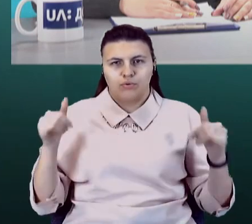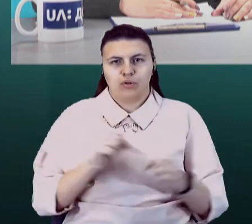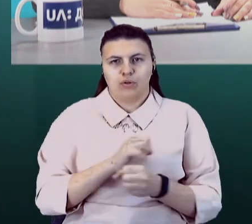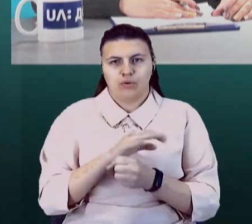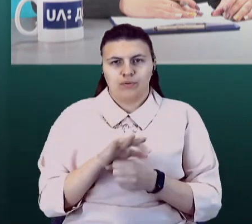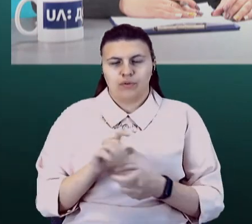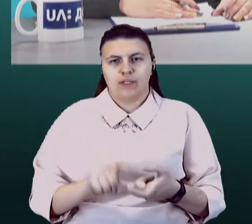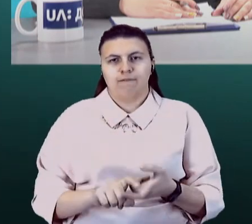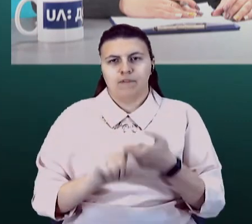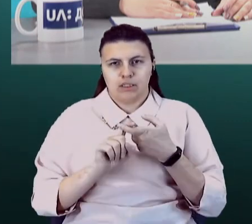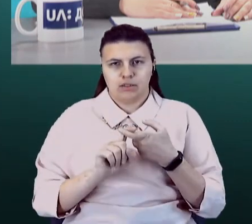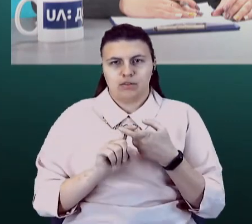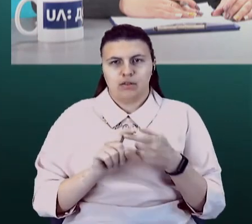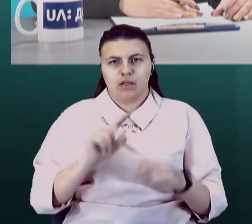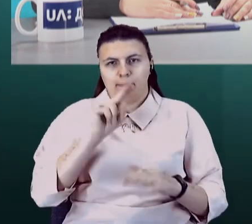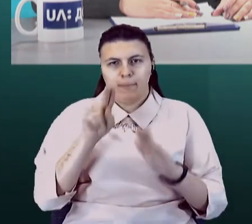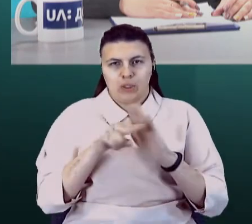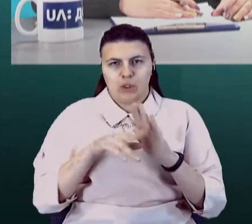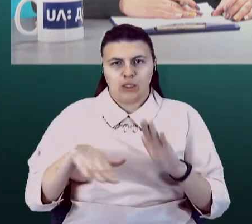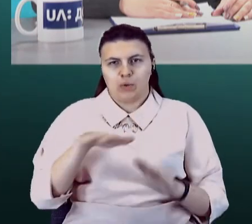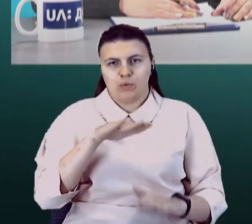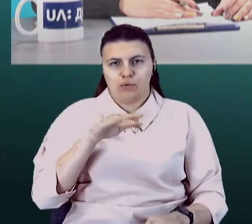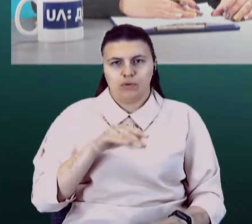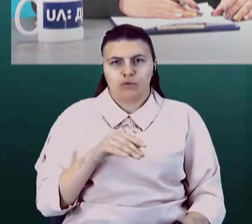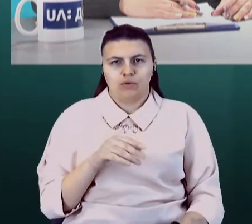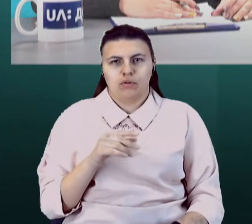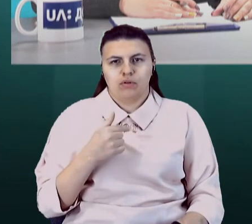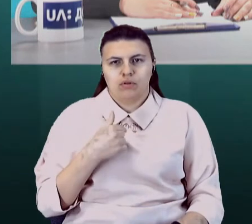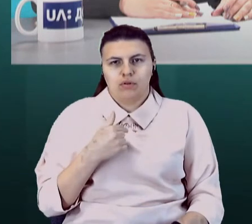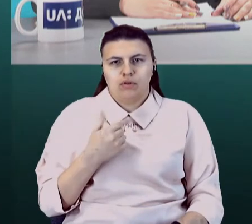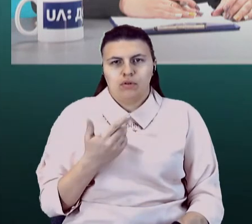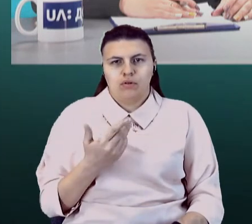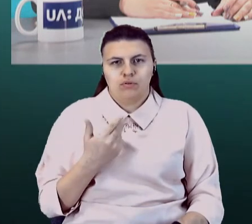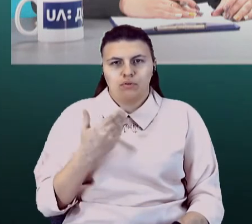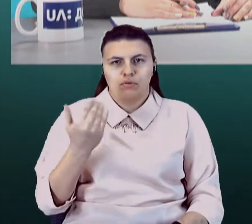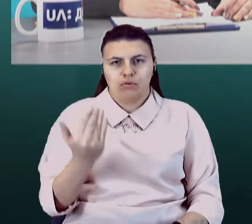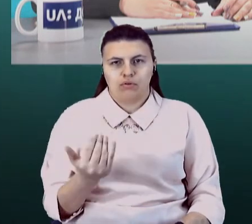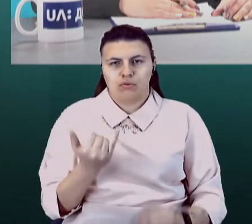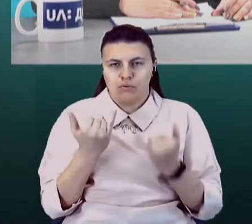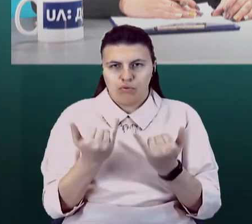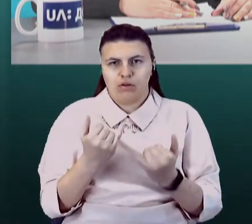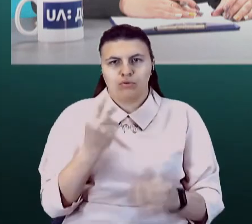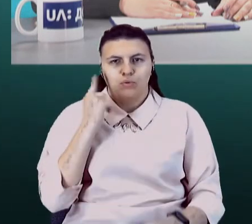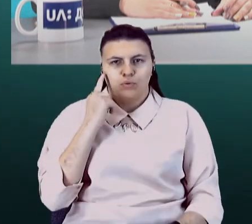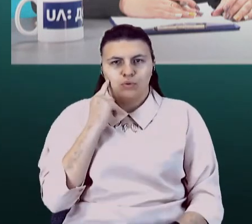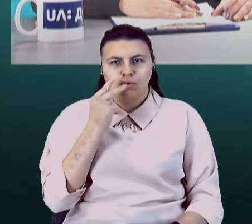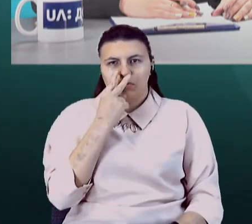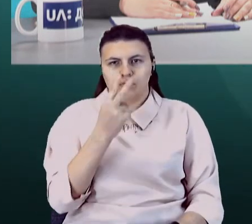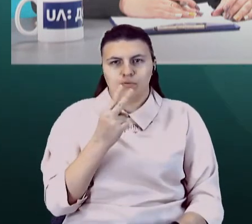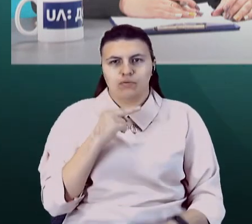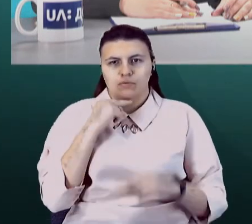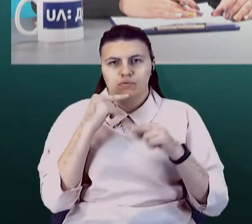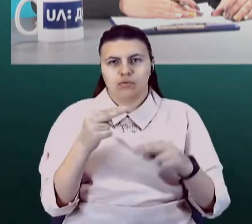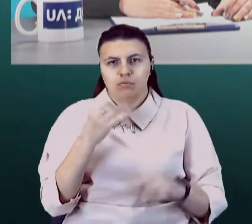інфекції на підконтрольній території. Я до наших слухачів, глядачів звертаюся, поцікавитися, чи ефективна